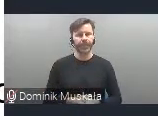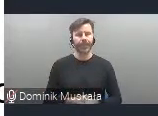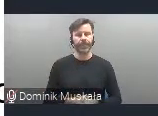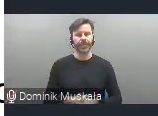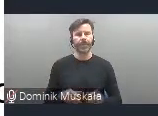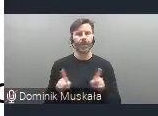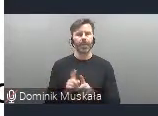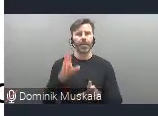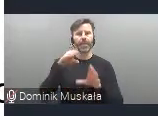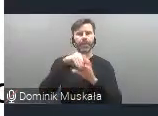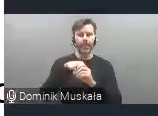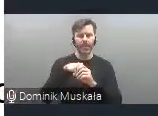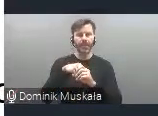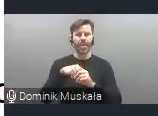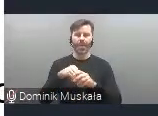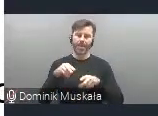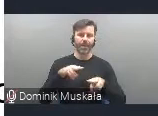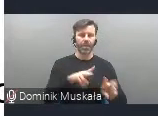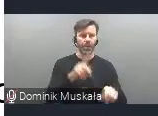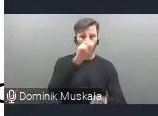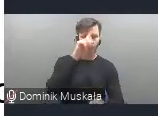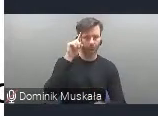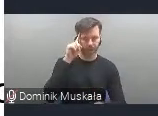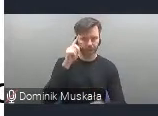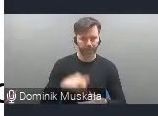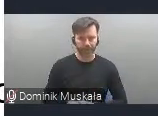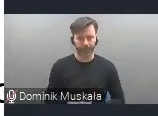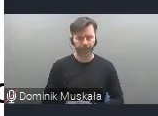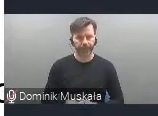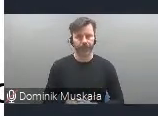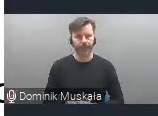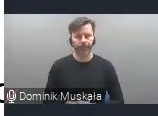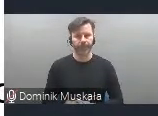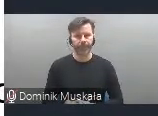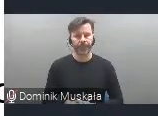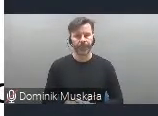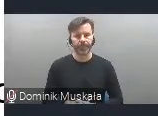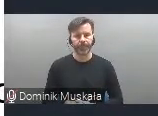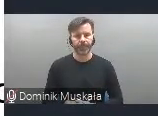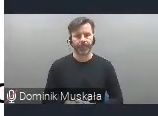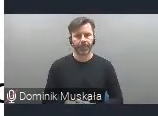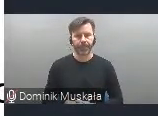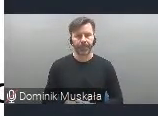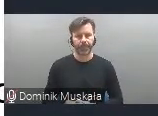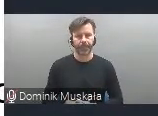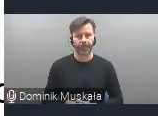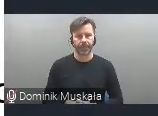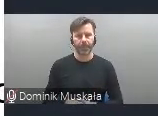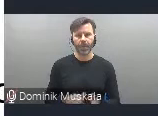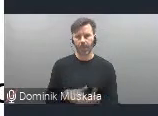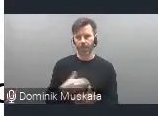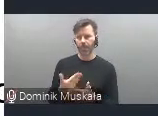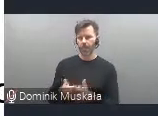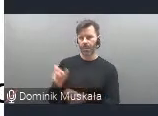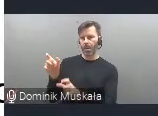społeczne, czyli chodzi o to, żeby właśnie nie było jak w wielu wcześniejszych prezentacjach, tych transformacjach, że osoby właśnie